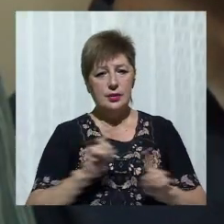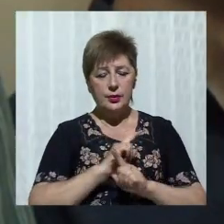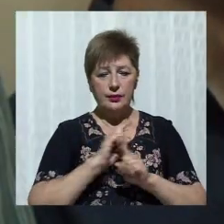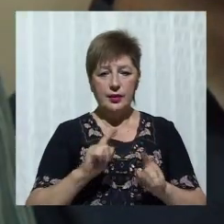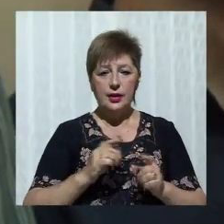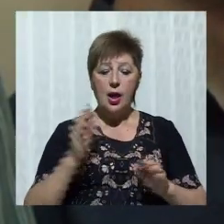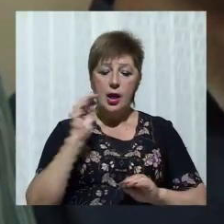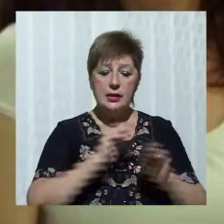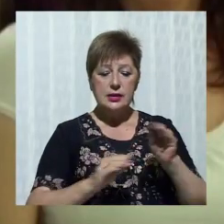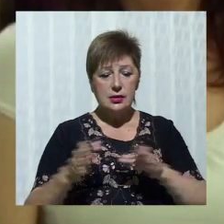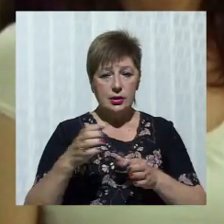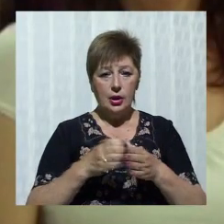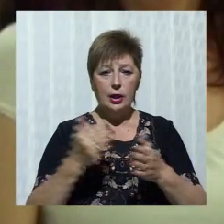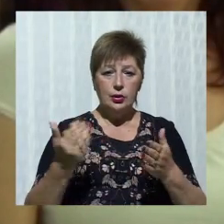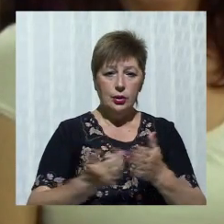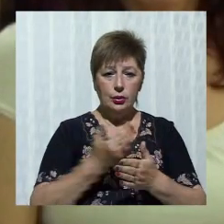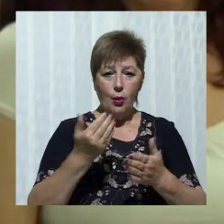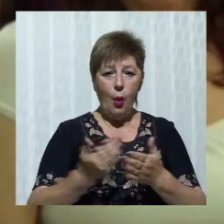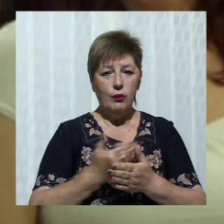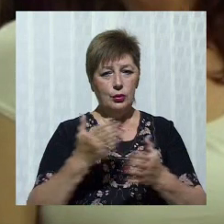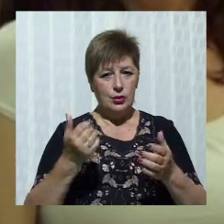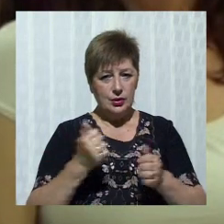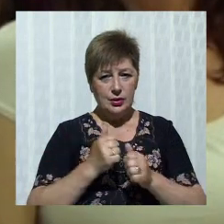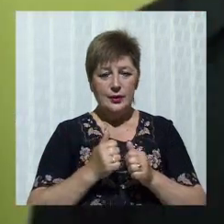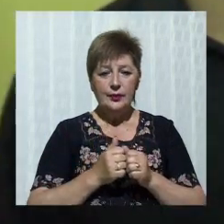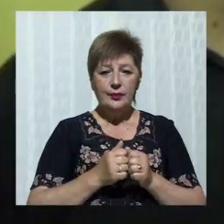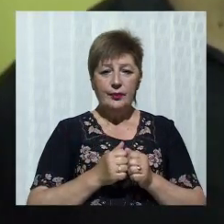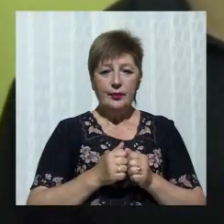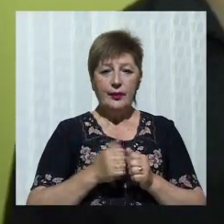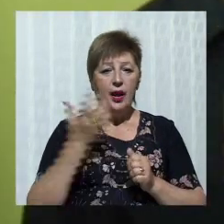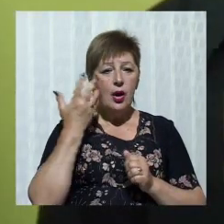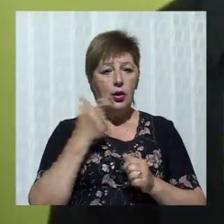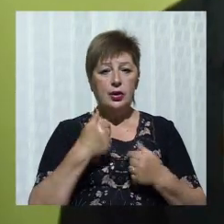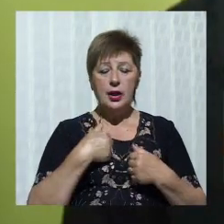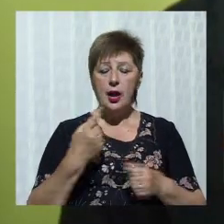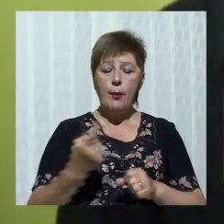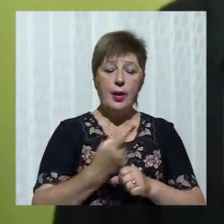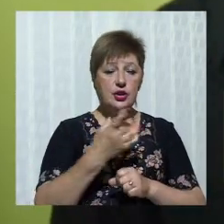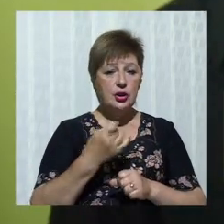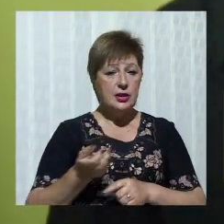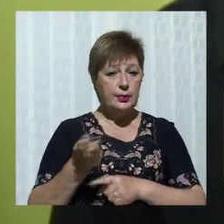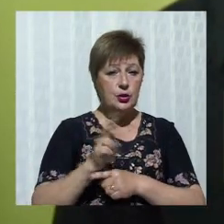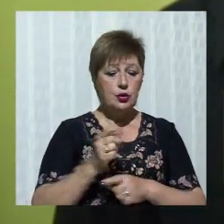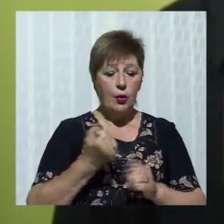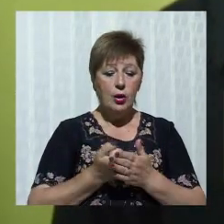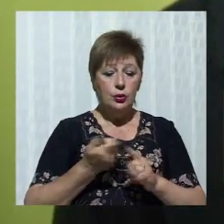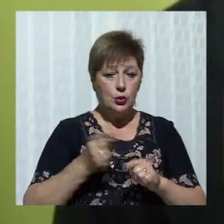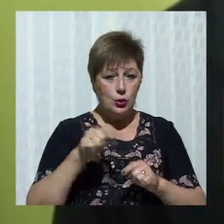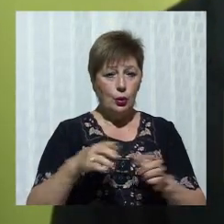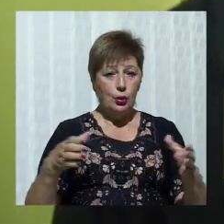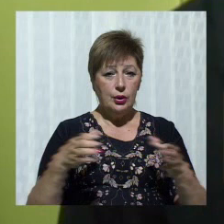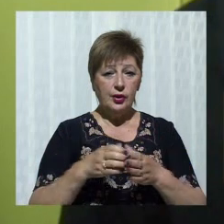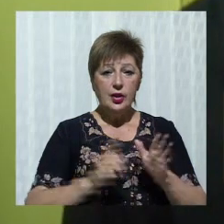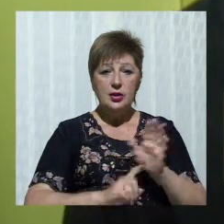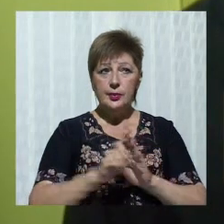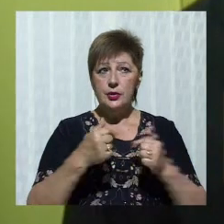оновлюється, тому усі виконавці мають навчатися тісній творчій співпраці. Коли я перший раз прийшов до цього колективу, спочатку я